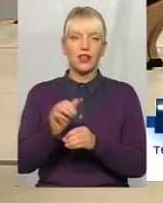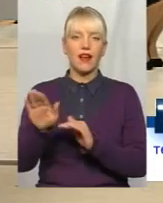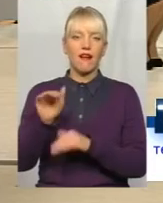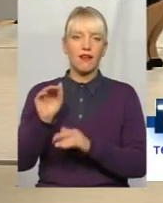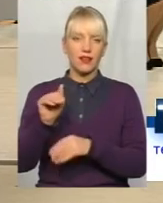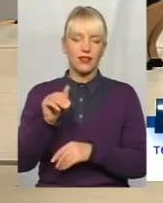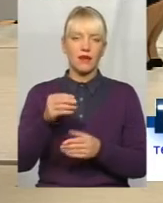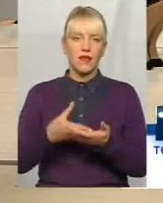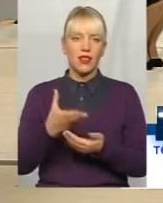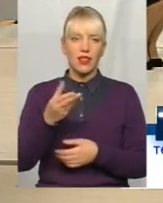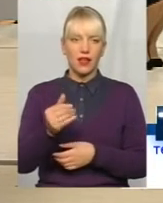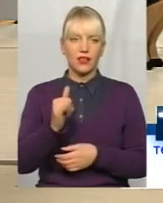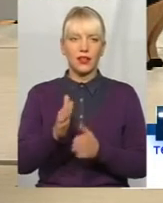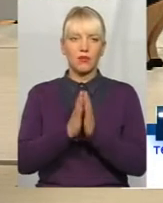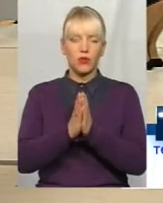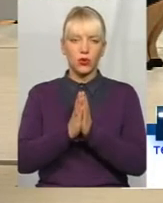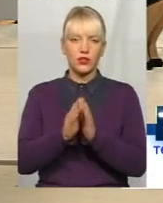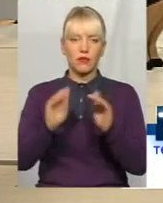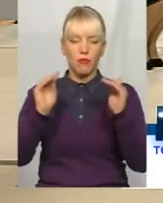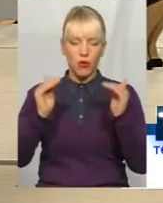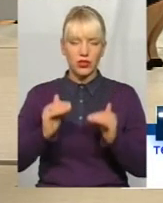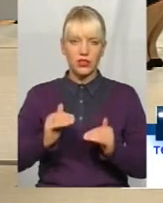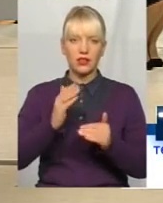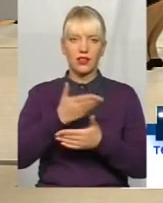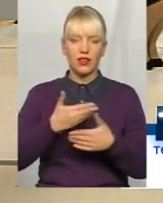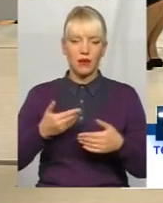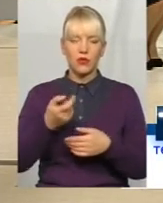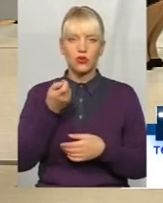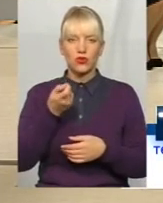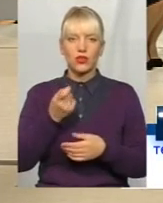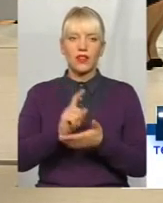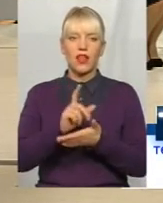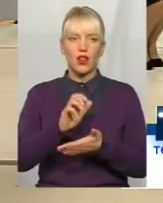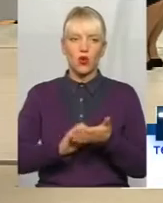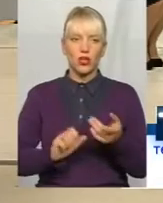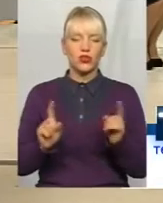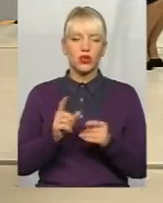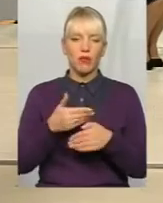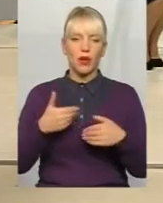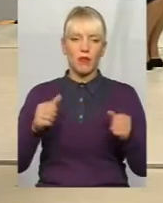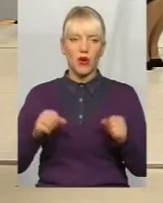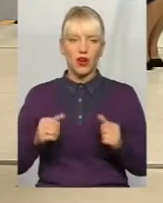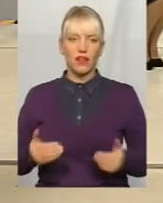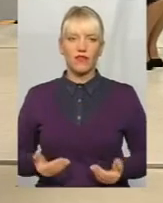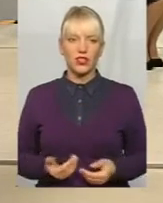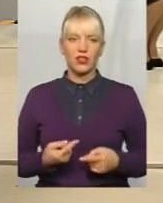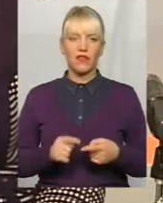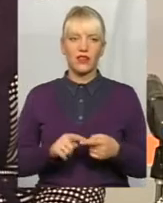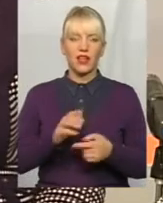просимо понизити нам хоч немного налоги, щоб ми могли вижити в це тежеле время.